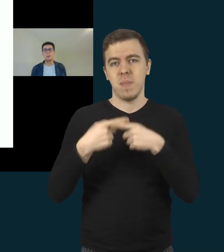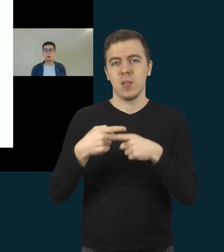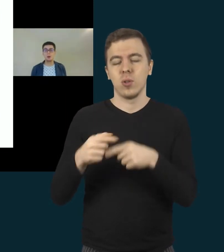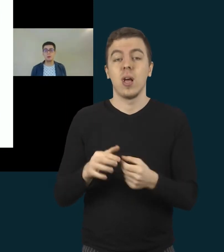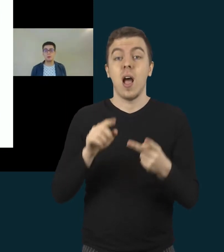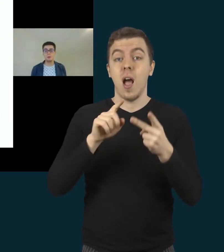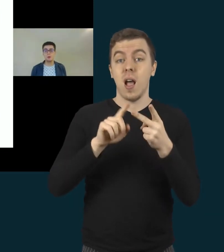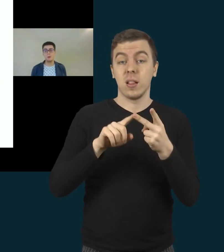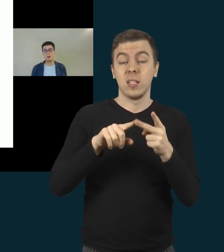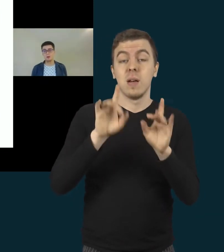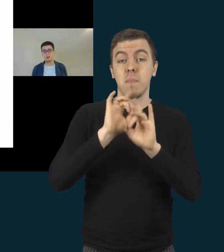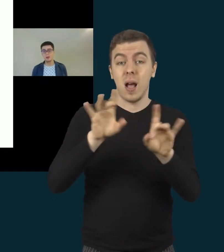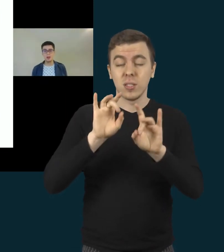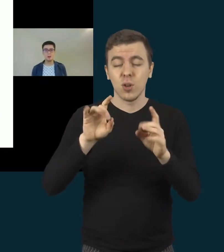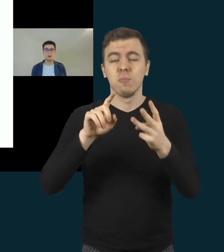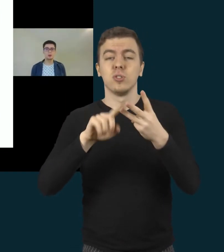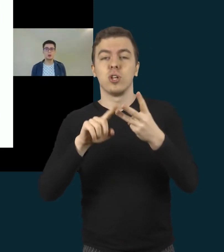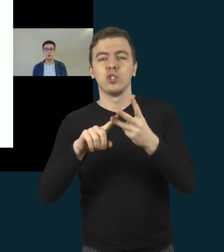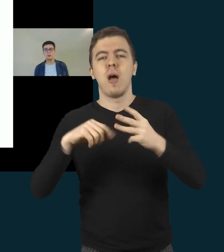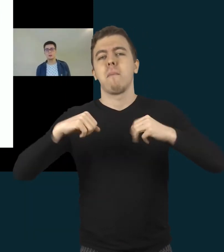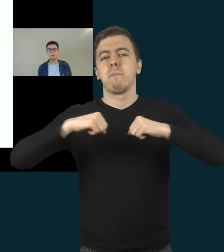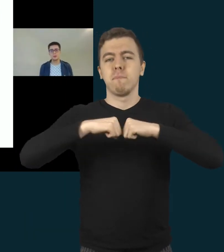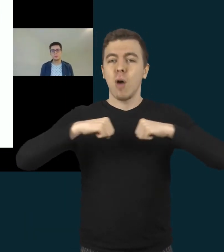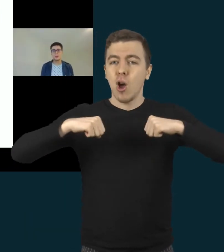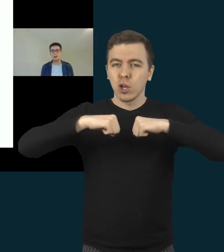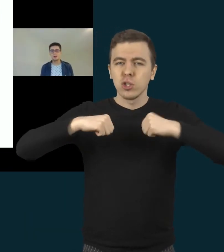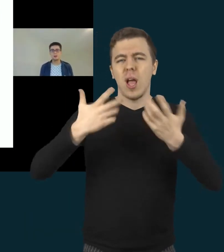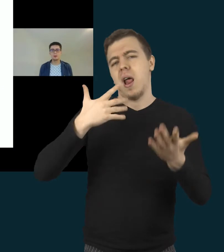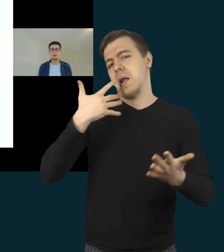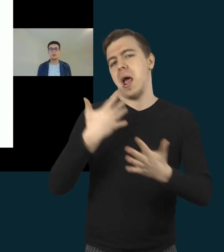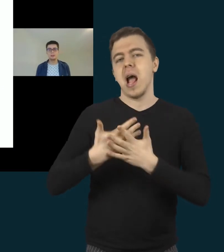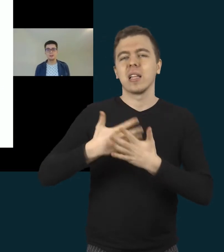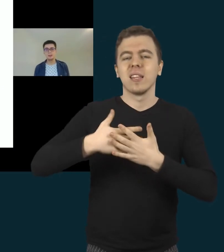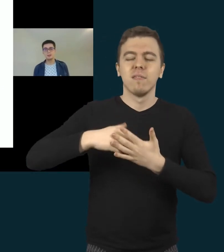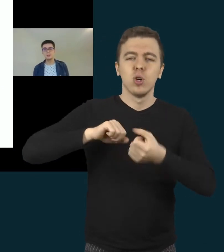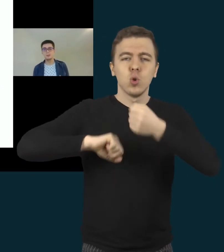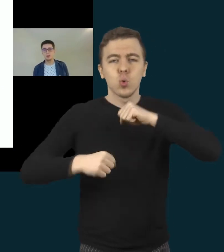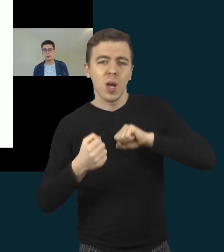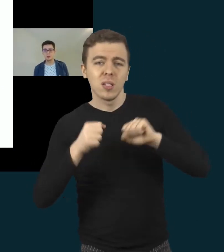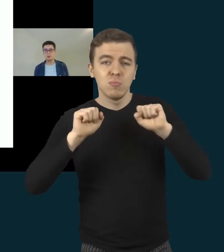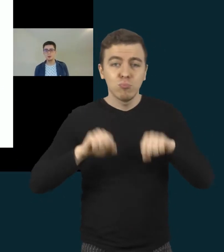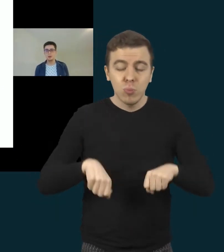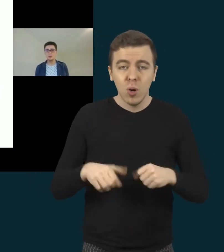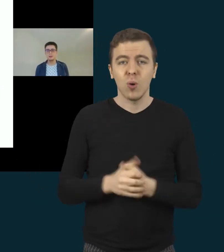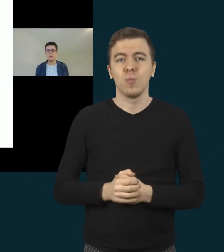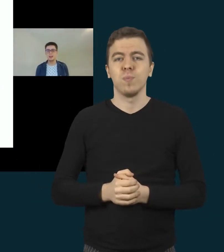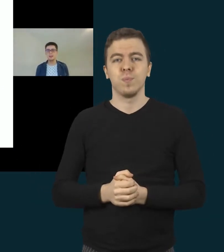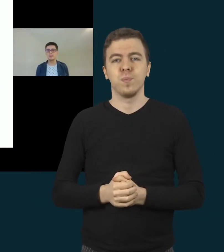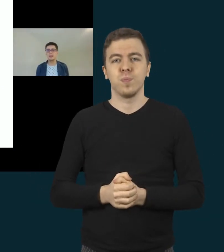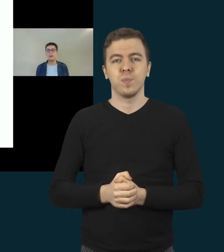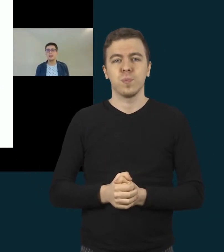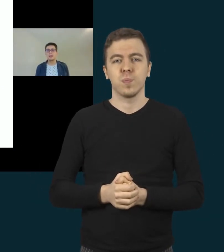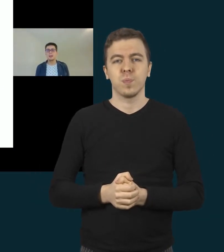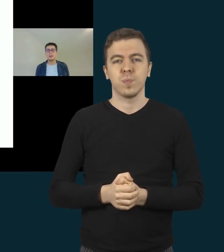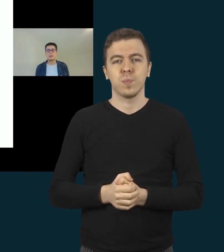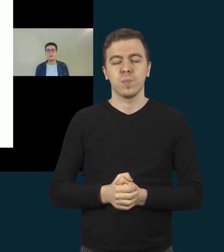Po to buvo mankšta arba kažkoks aktyvus judėsys kartu su visais vaikais.